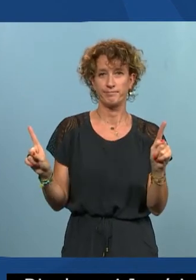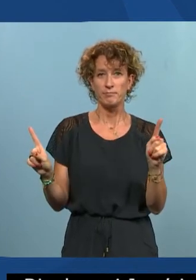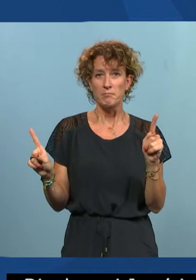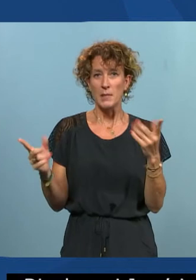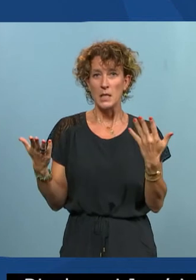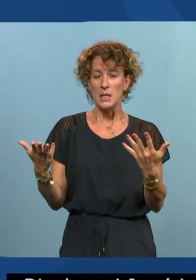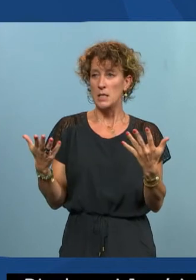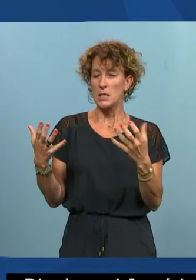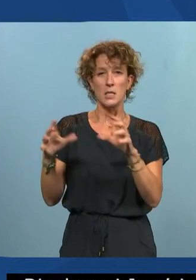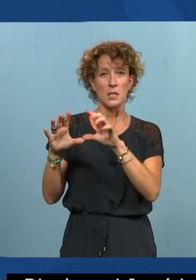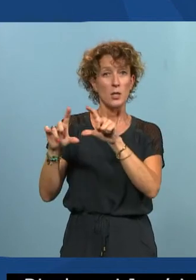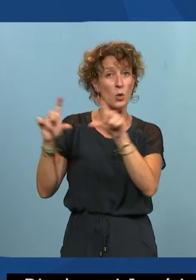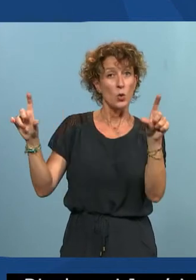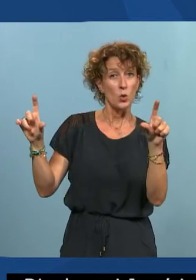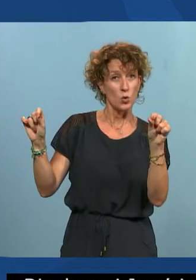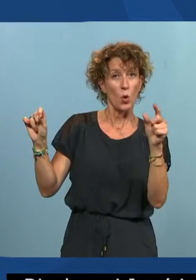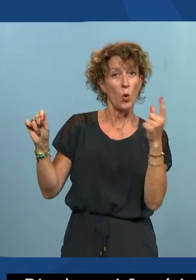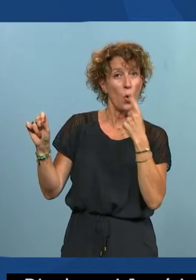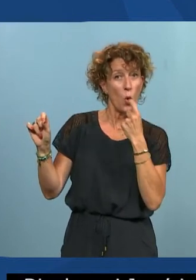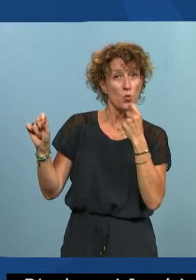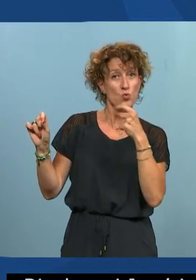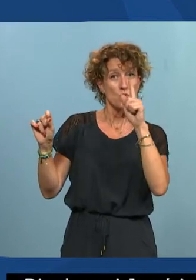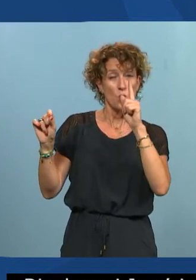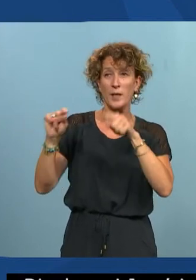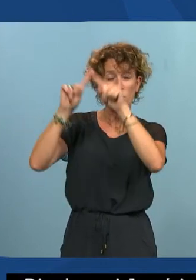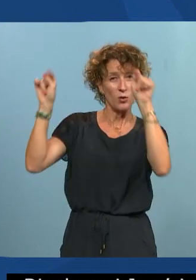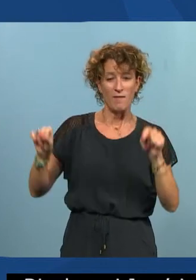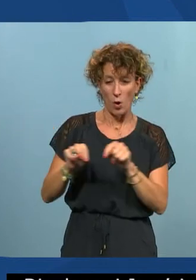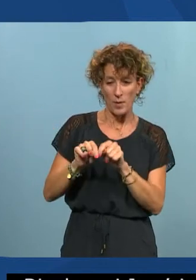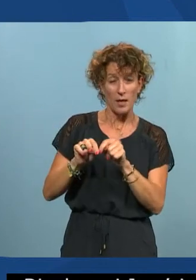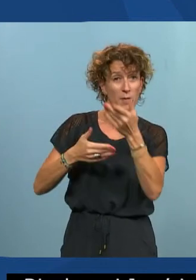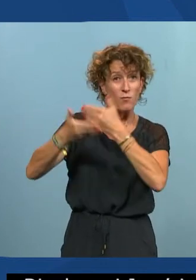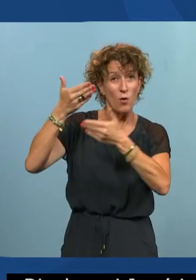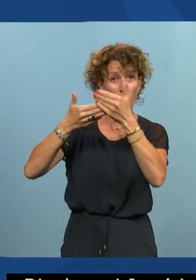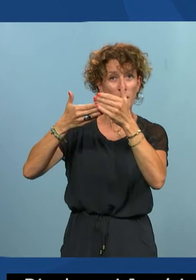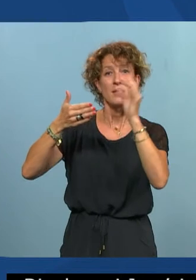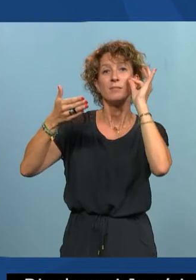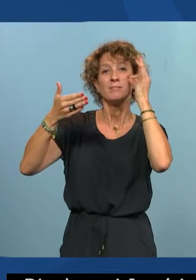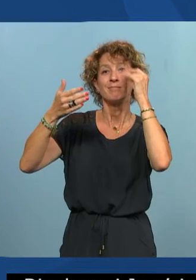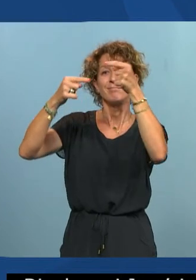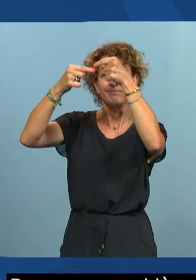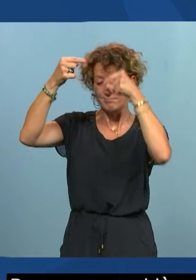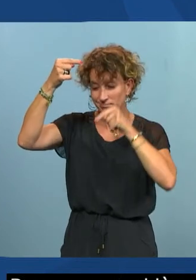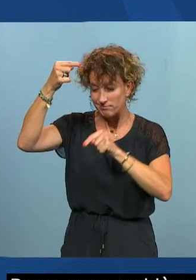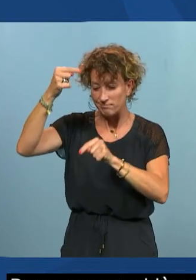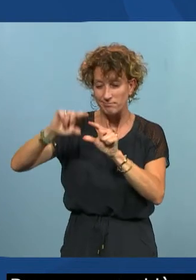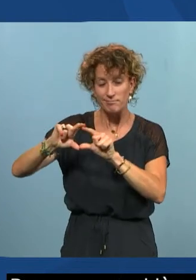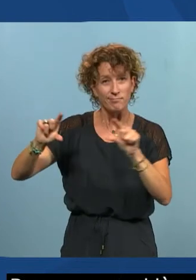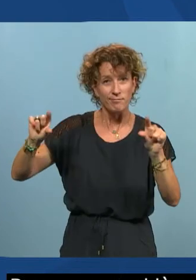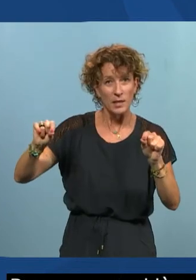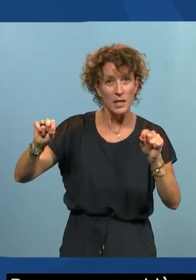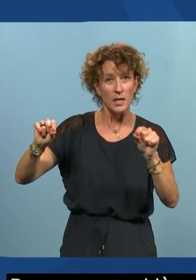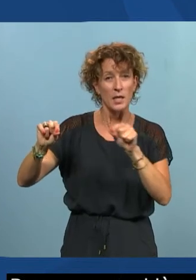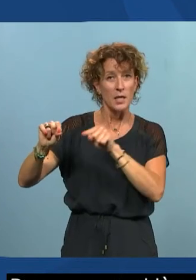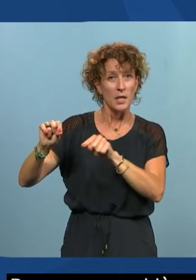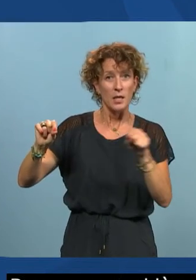les champs en rouge sont obligatoires dans vos formulaires vous doublez ça par un petit texte qui est souvent une astérisque c'est-à-dire les champs obligatoires sont les champs en